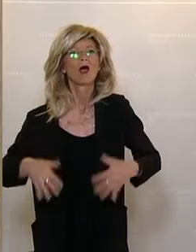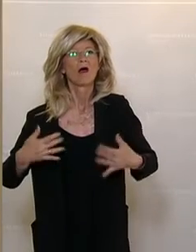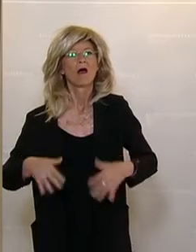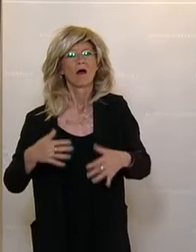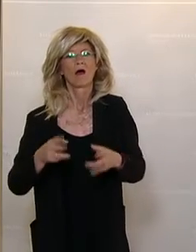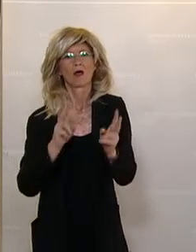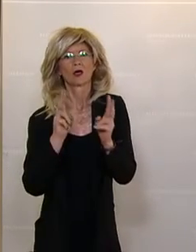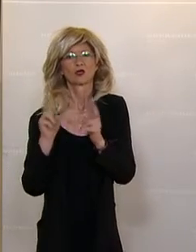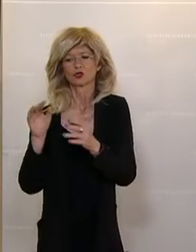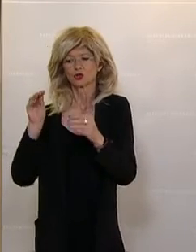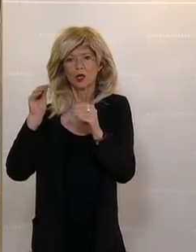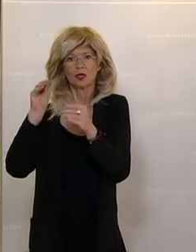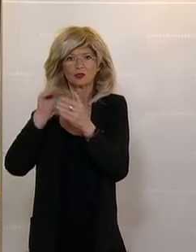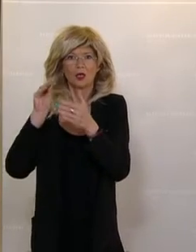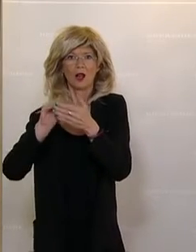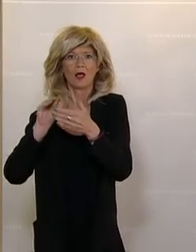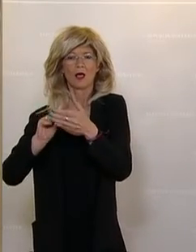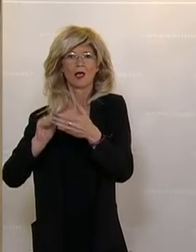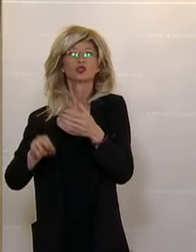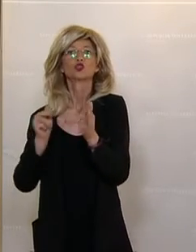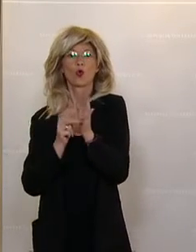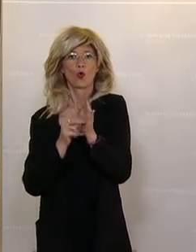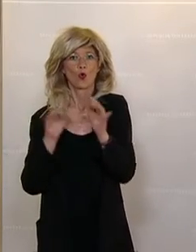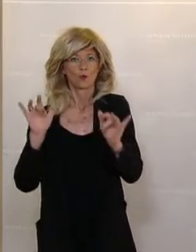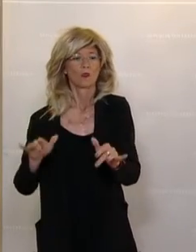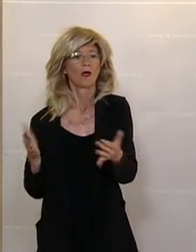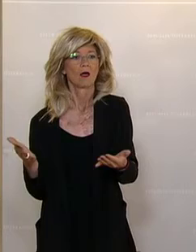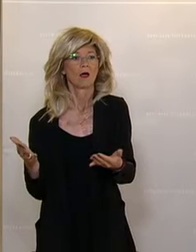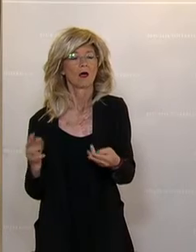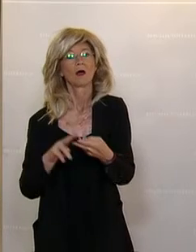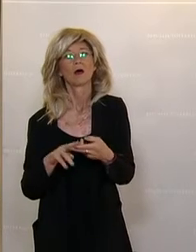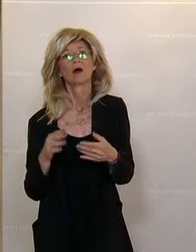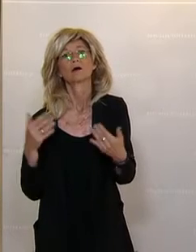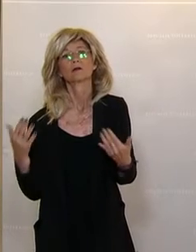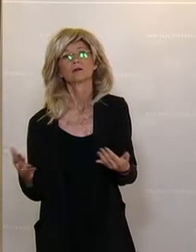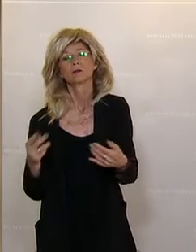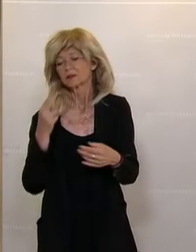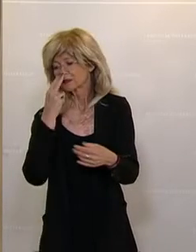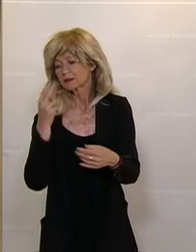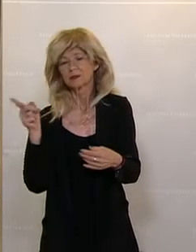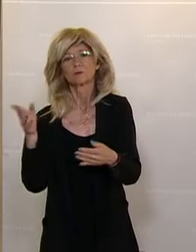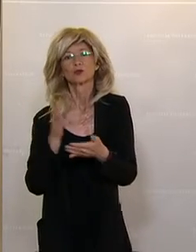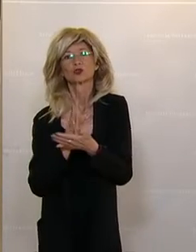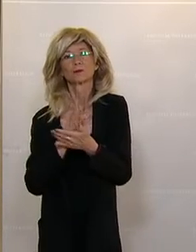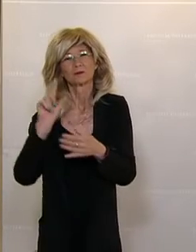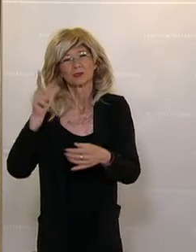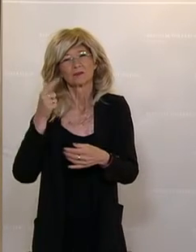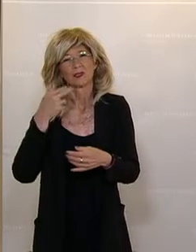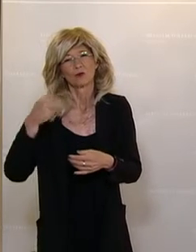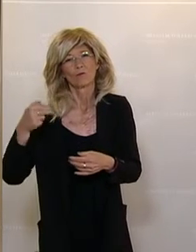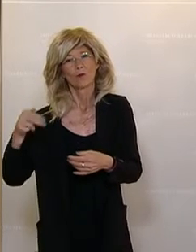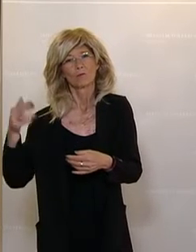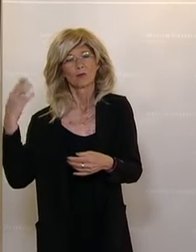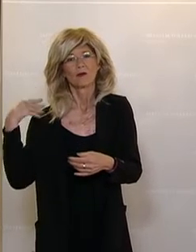das hat es leider gezeigt in der Folge und in der Aufarbeitung des Terroranschlages vom 2. November, dass die